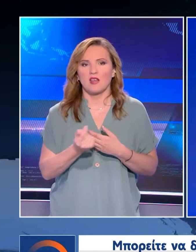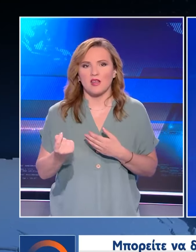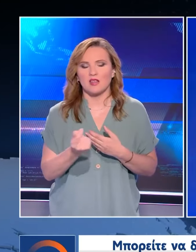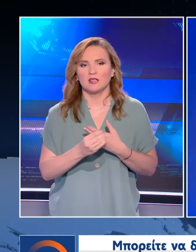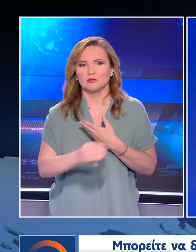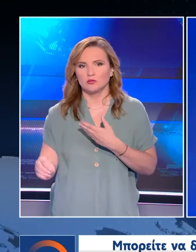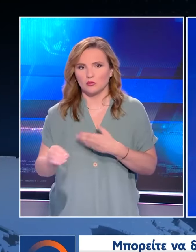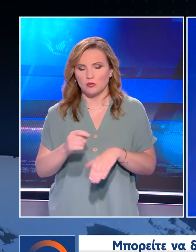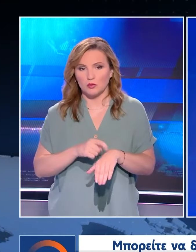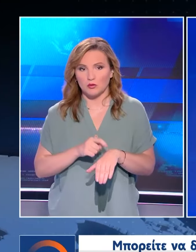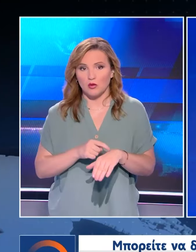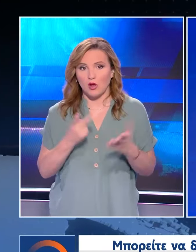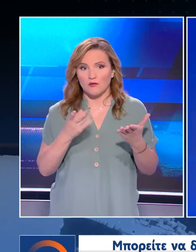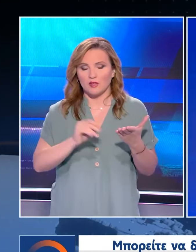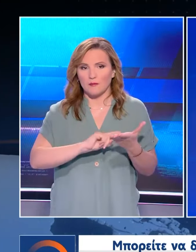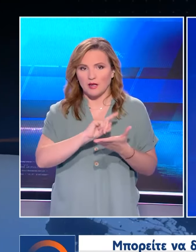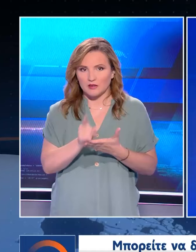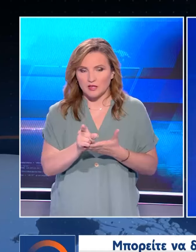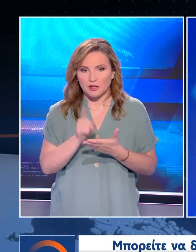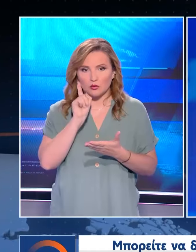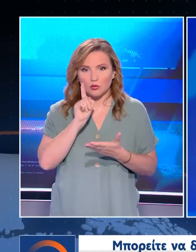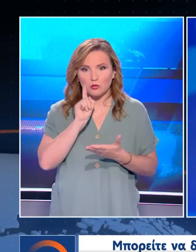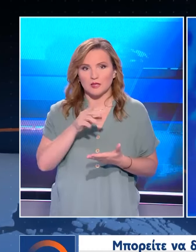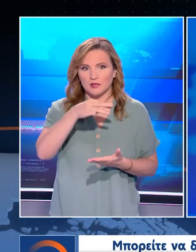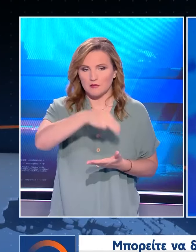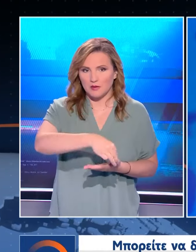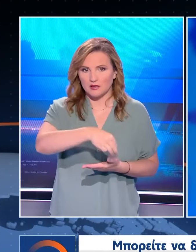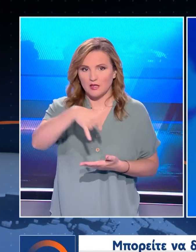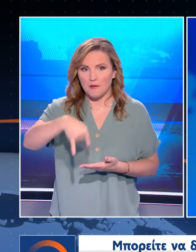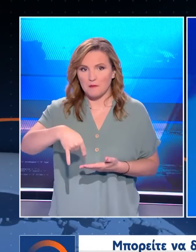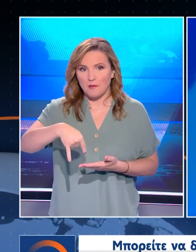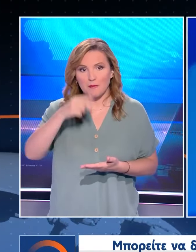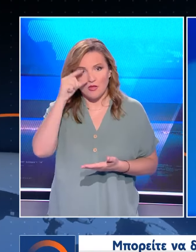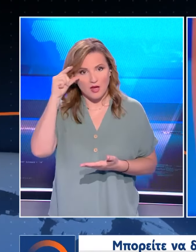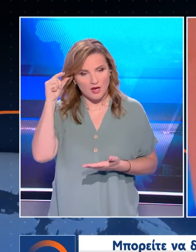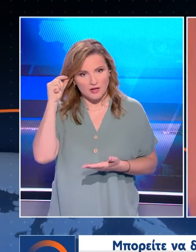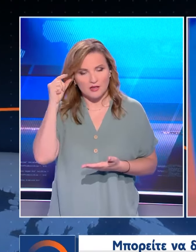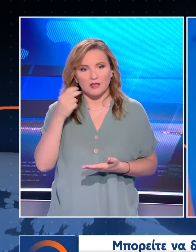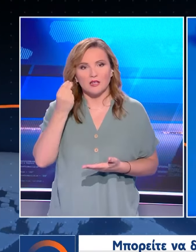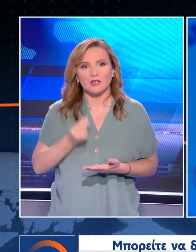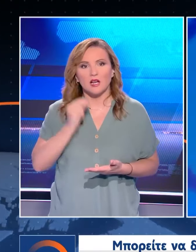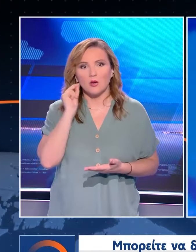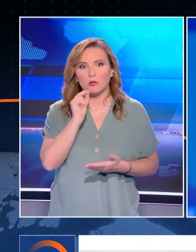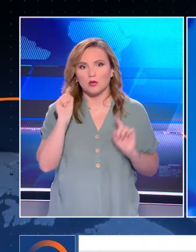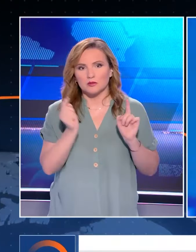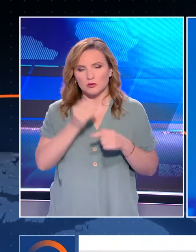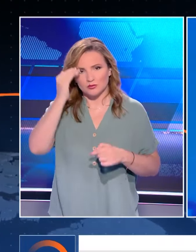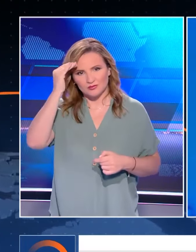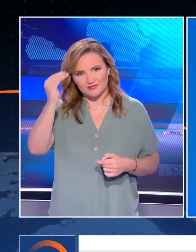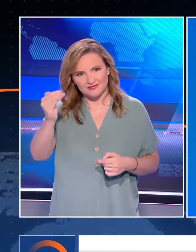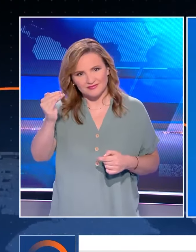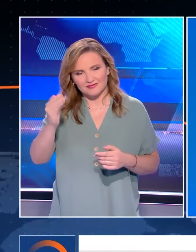Όλες τις ειδήσεις της ημέρας Στο κεντρικό Δελτίο Ειδήσεων Του Όπεν στις 7 παρατέταρτο Με τη Ματίνα Παπαδέα Καλό σας